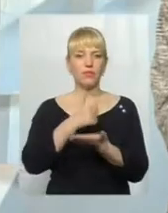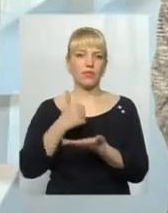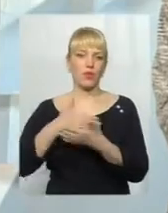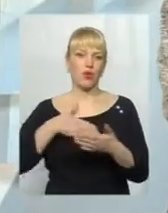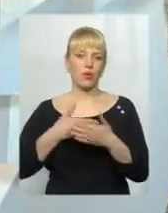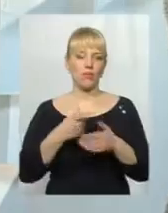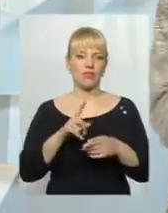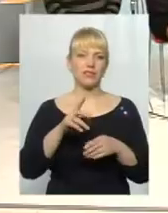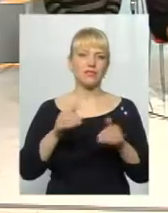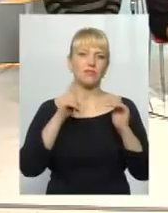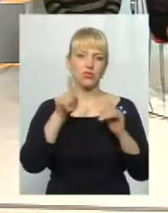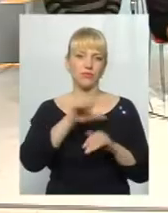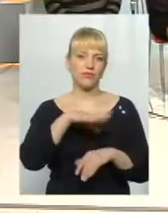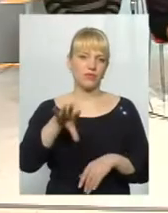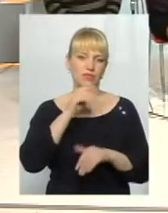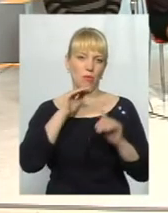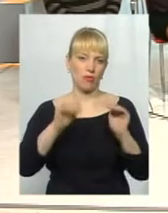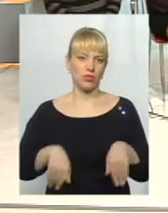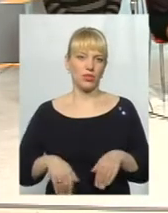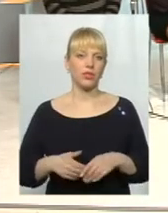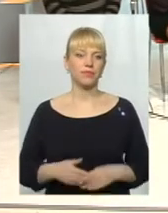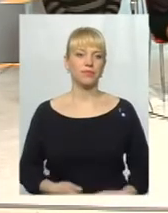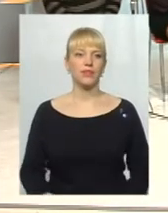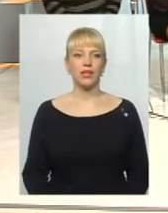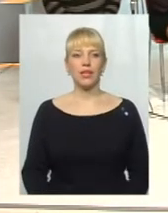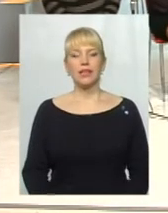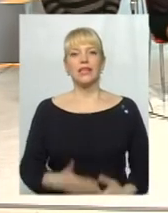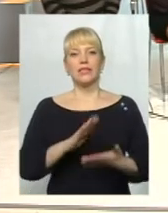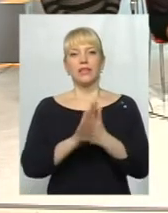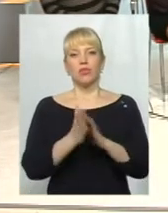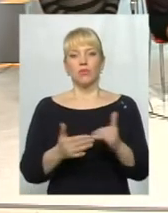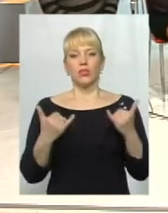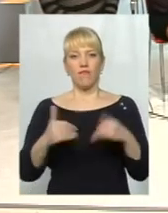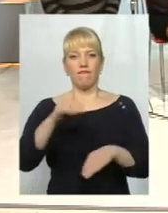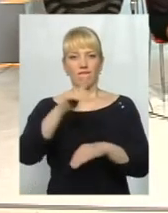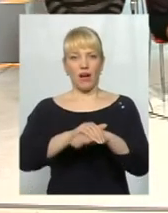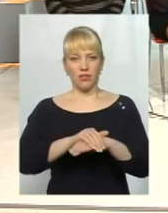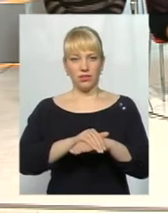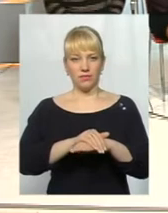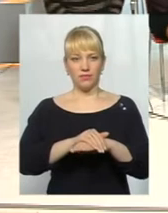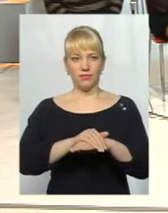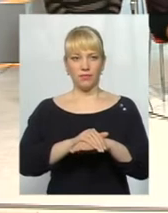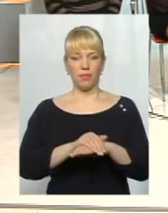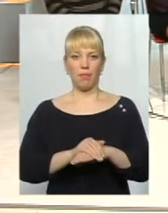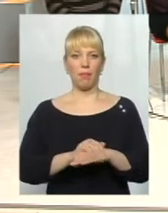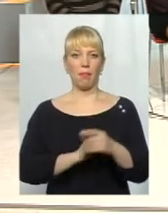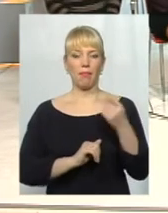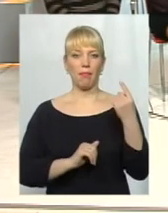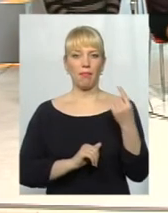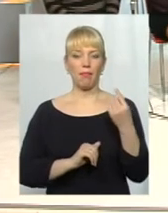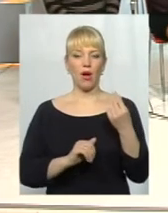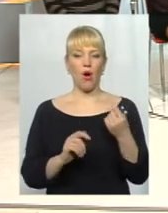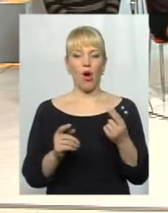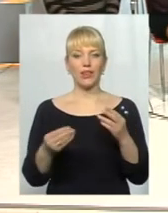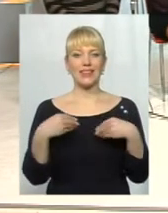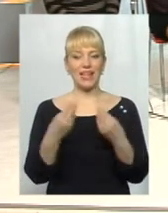Закрити пески. Ось і все. Пане Олексійо, ваша думка? Станом на сьогодні, факт дачі чи отримання